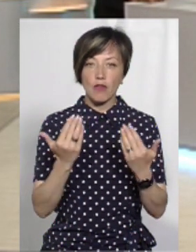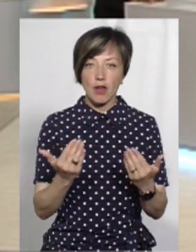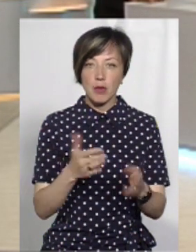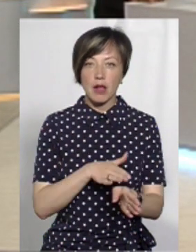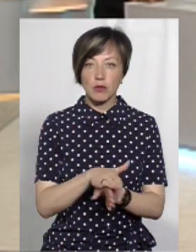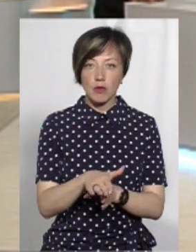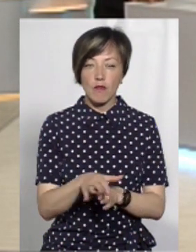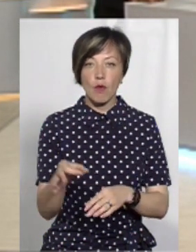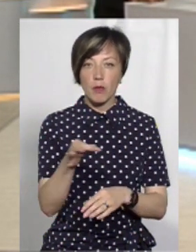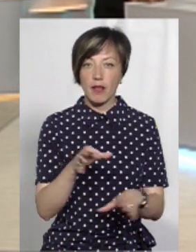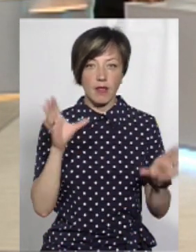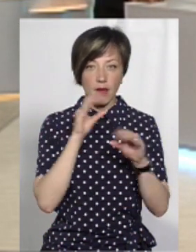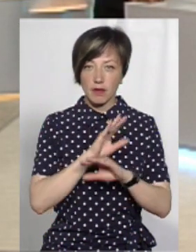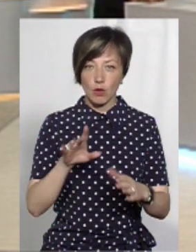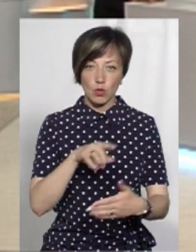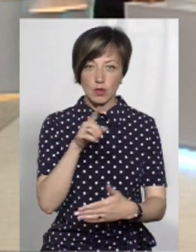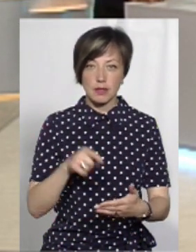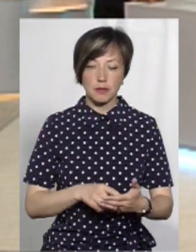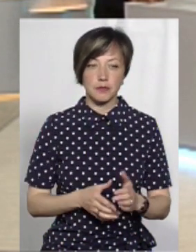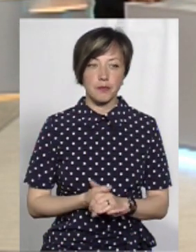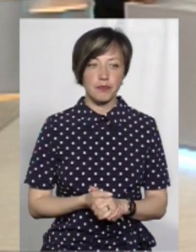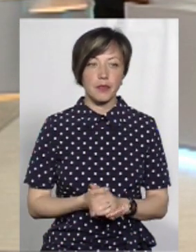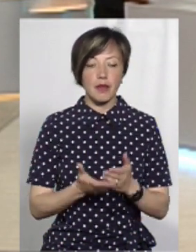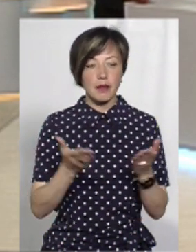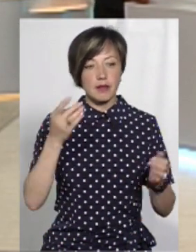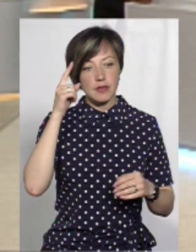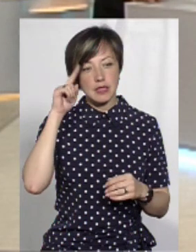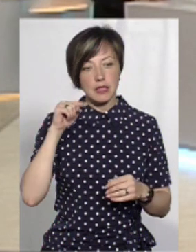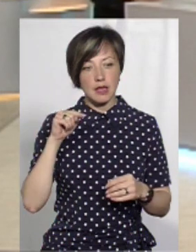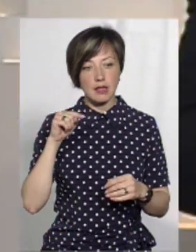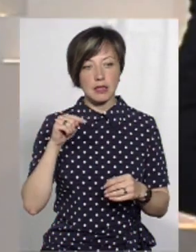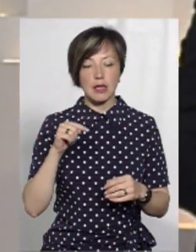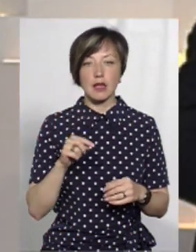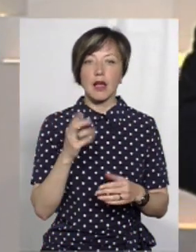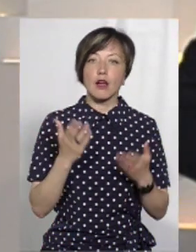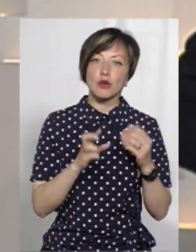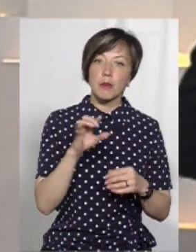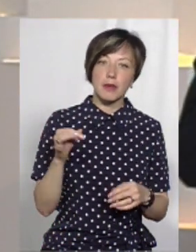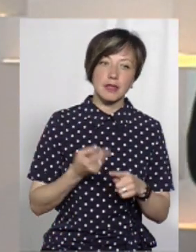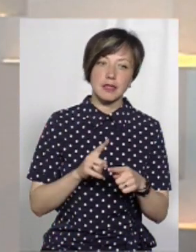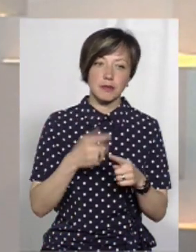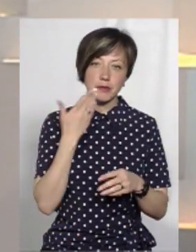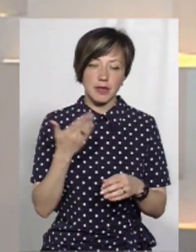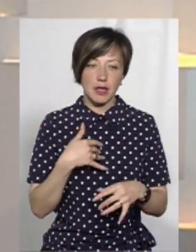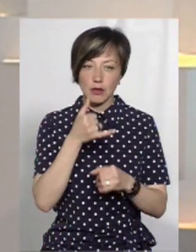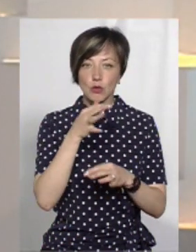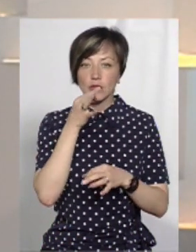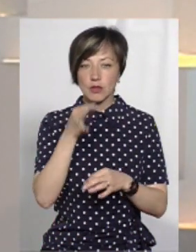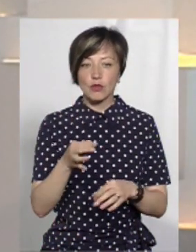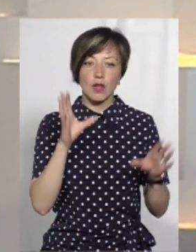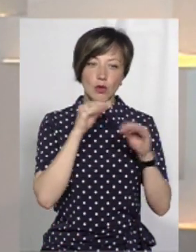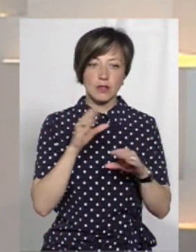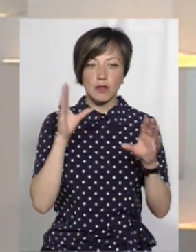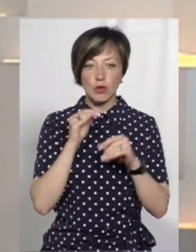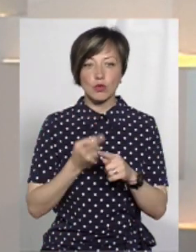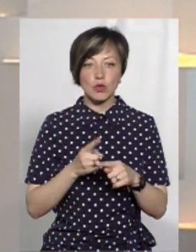реалізувати в області не вдалося? Ви знаєте, якщо би, то це вже теорія. І я не можу сказати, що би вдалося,